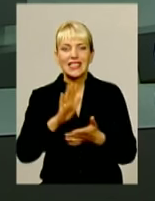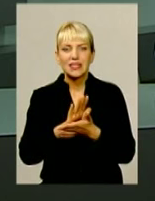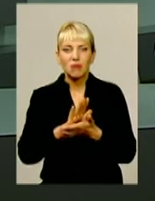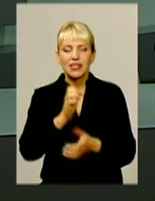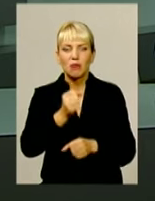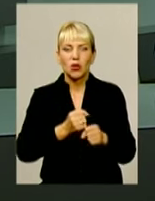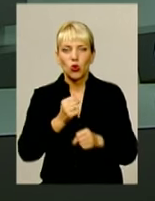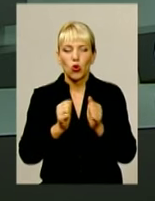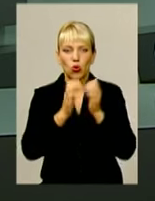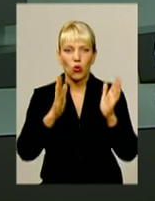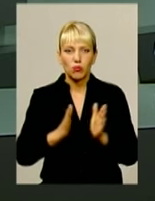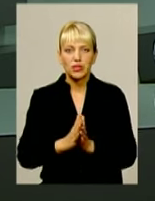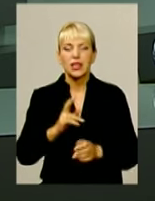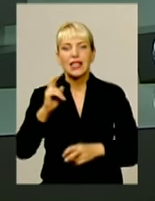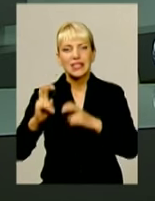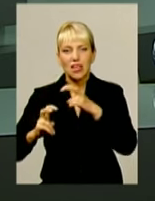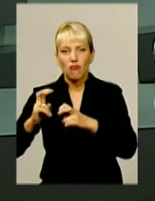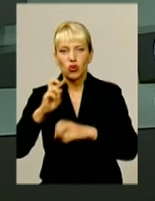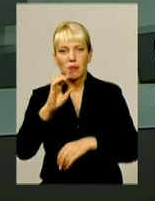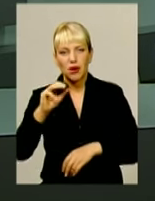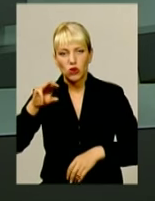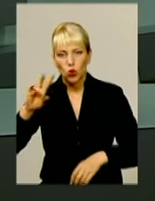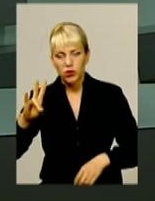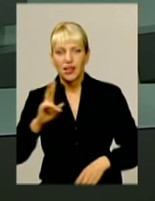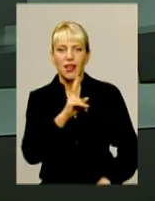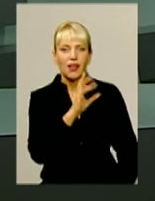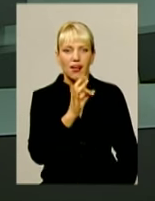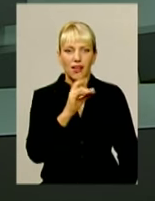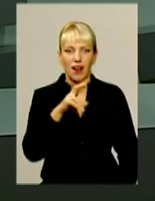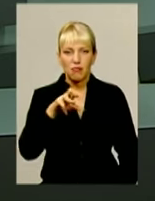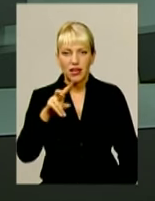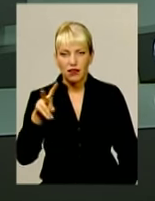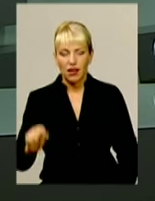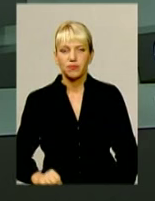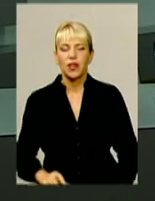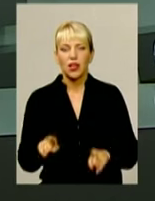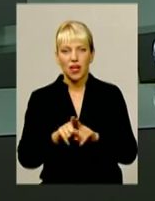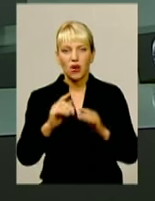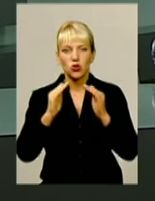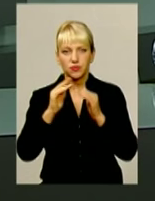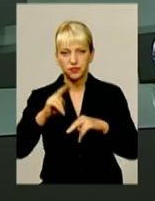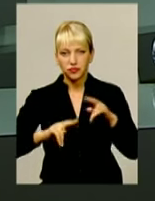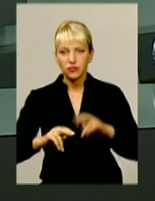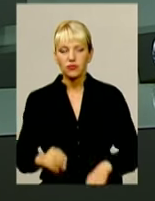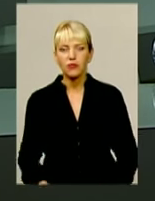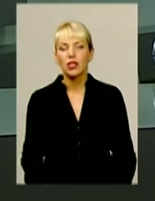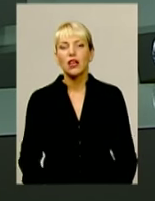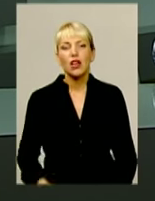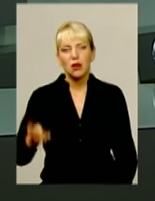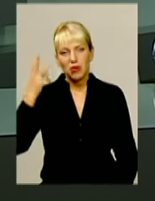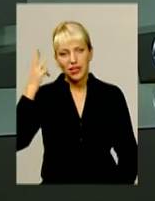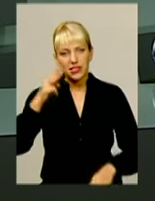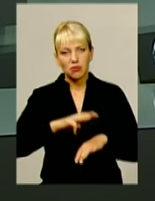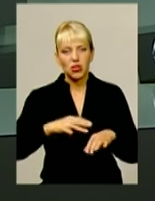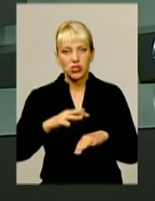виробництва бетону та будівельної кераміки, а також зведення котеджів. Хмельницькі міліціонери вже отримали